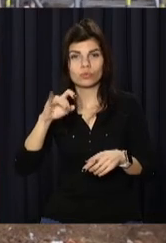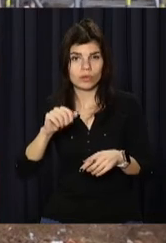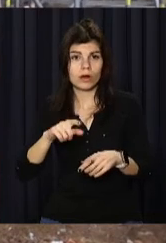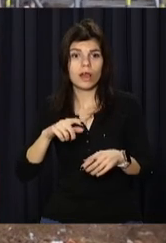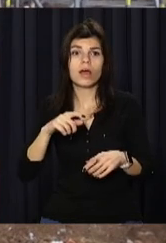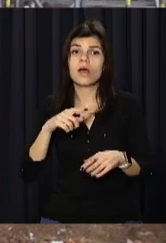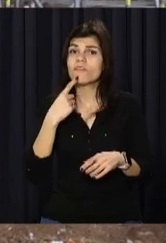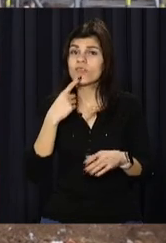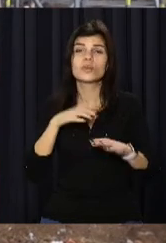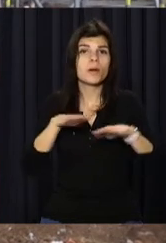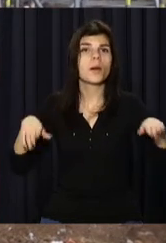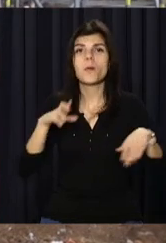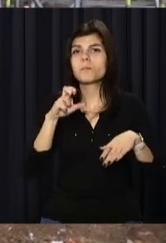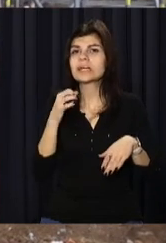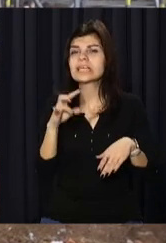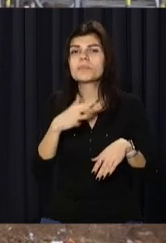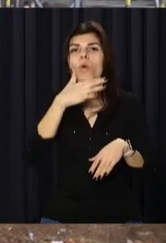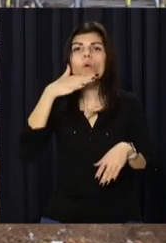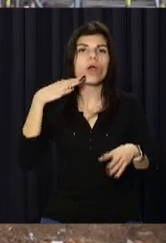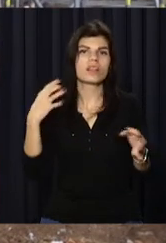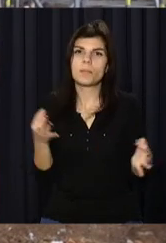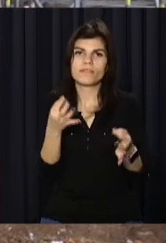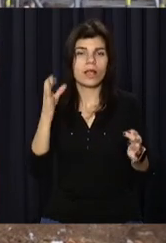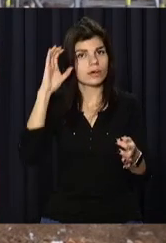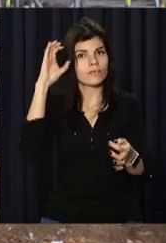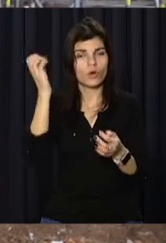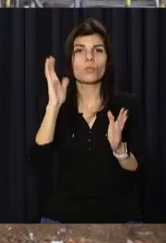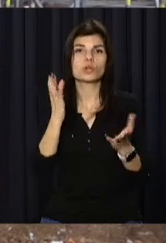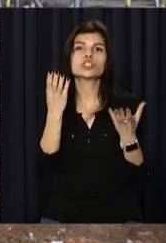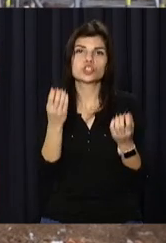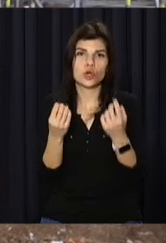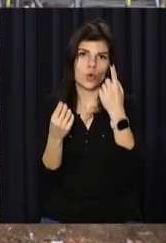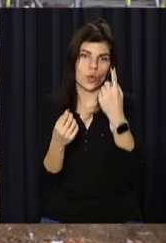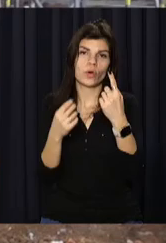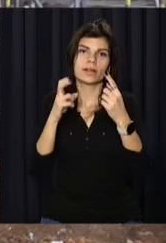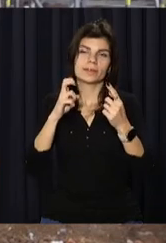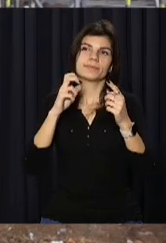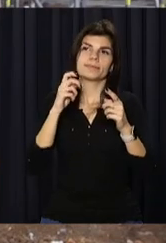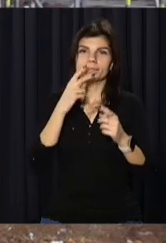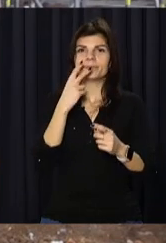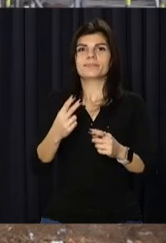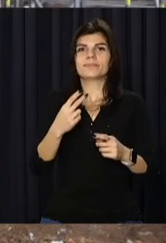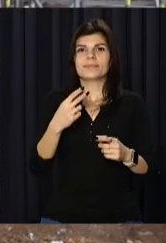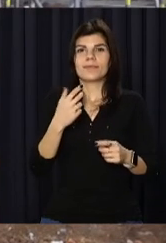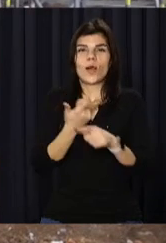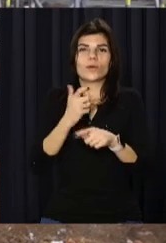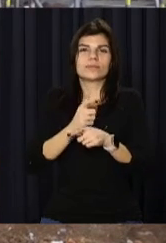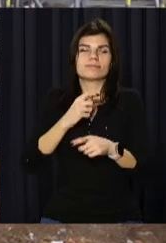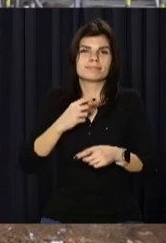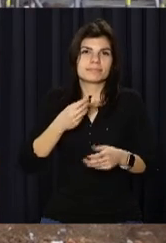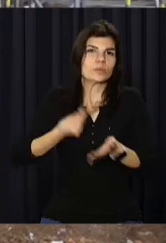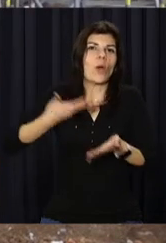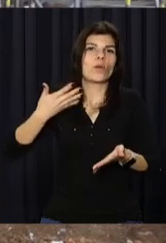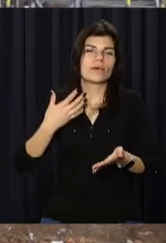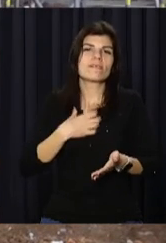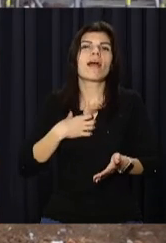Басейнів багато не буває. Тому для міста Кривого Рогу буде ще одна родзинка, скажімо так, або перлина, і яка буде